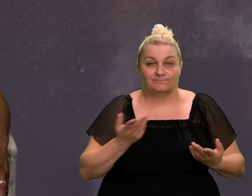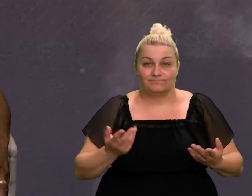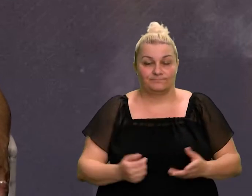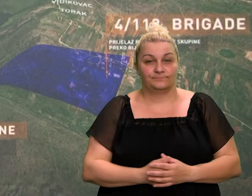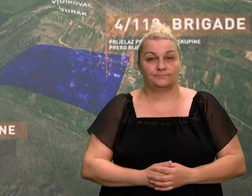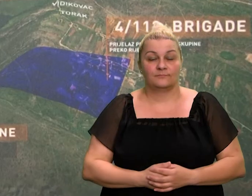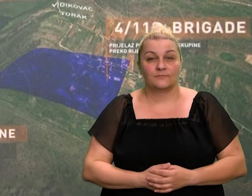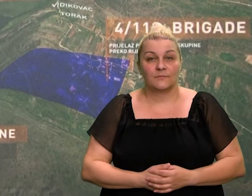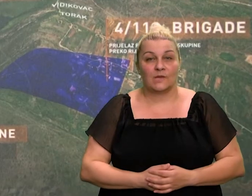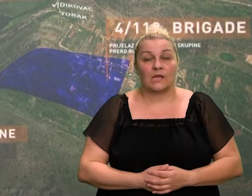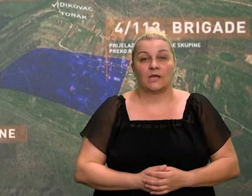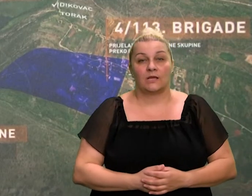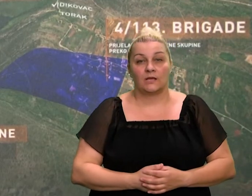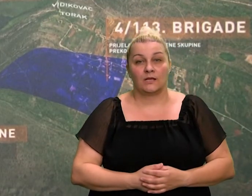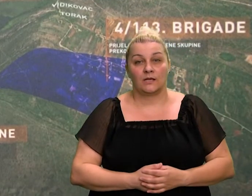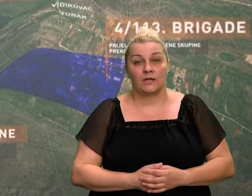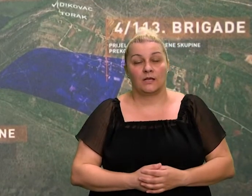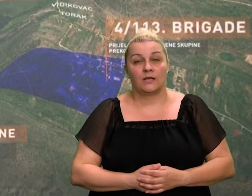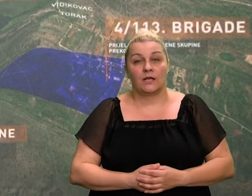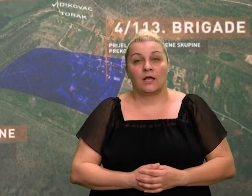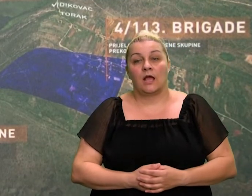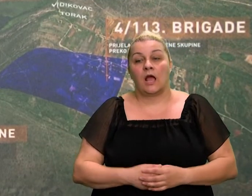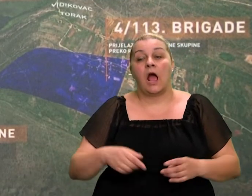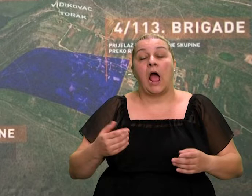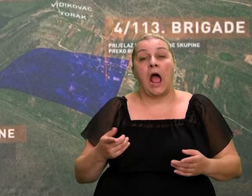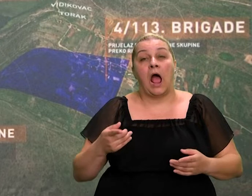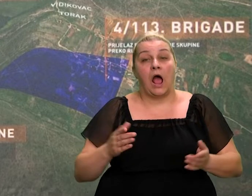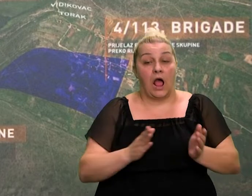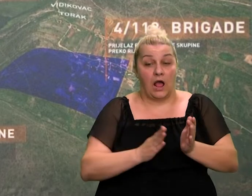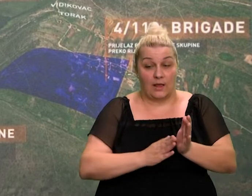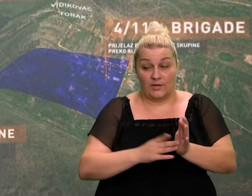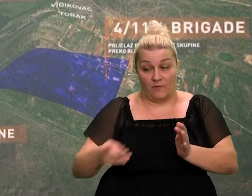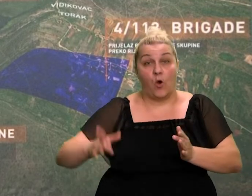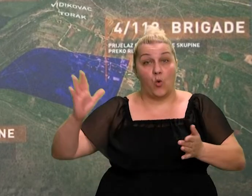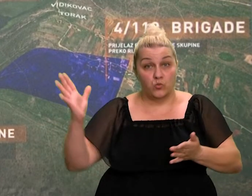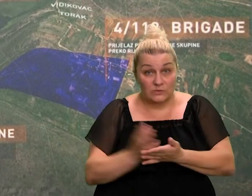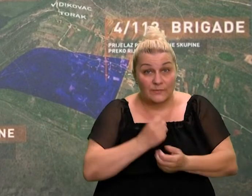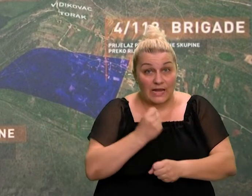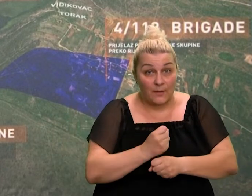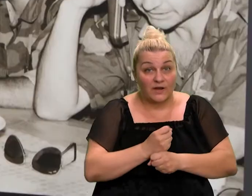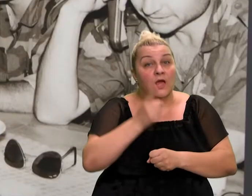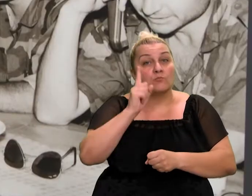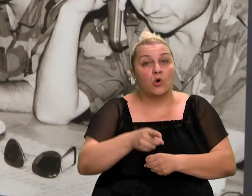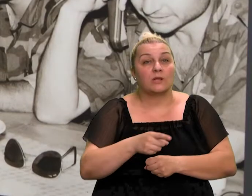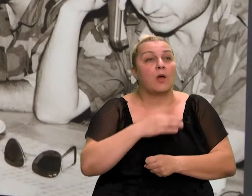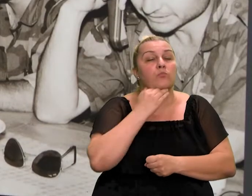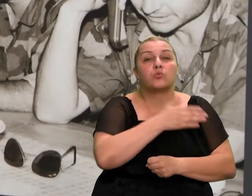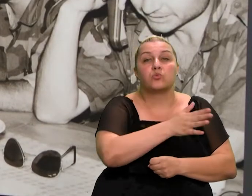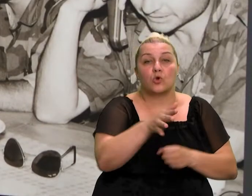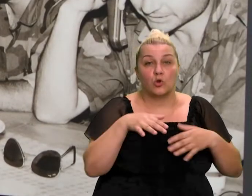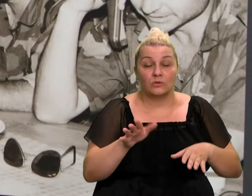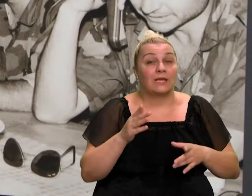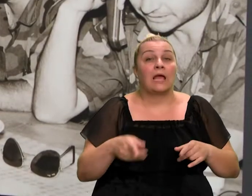uspili. A da bi to sve izveli, morate imati ljude ko što danas imamo u